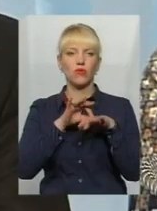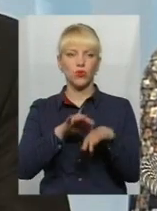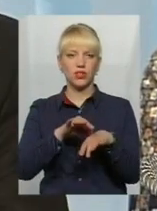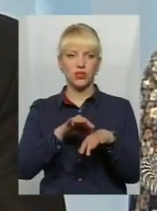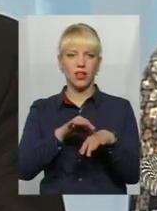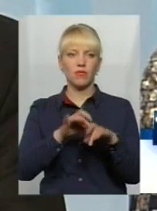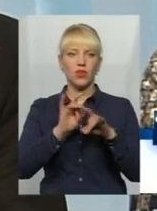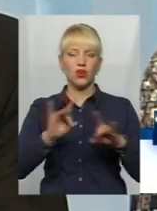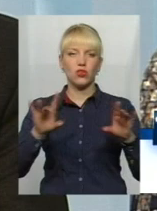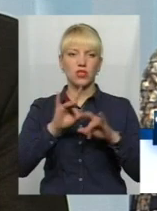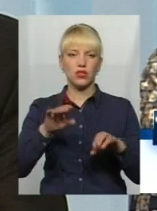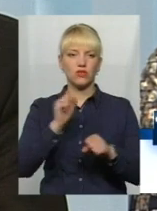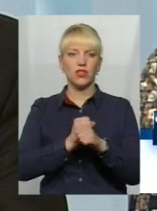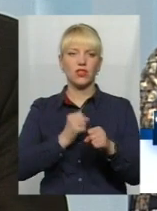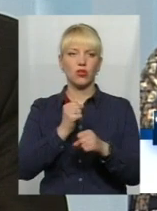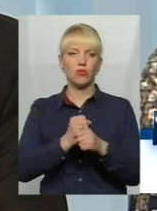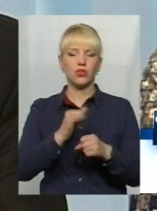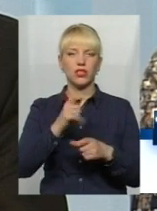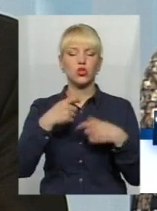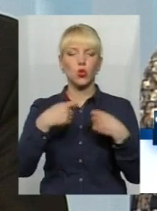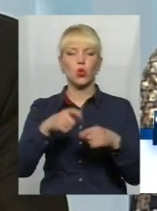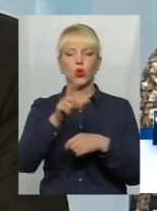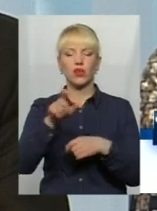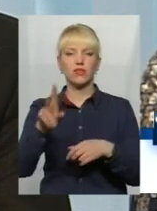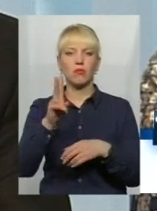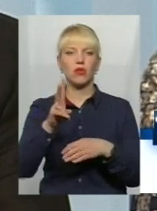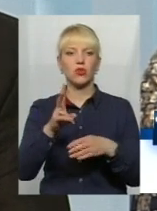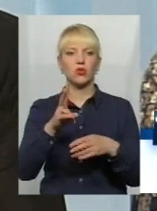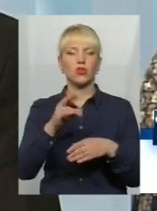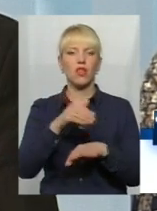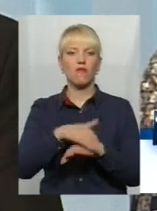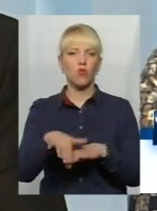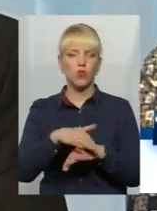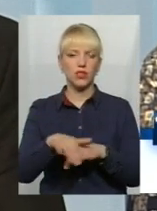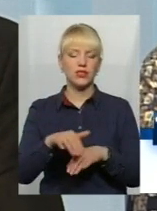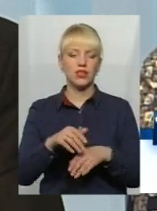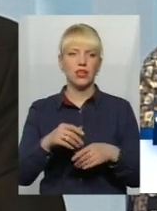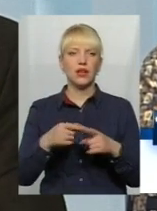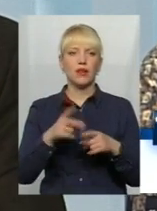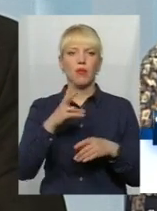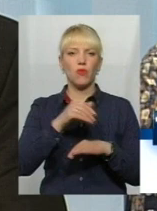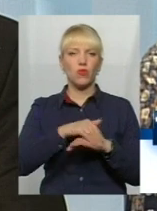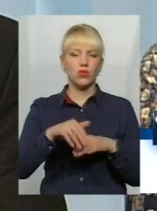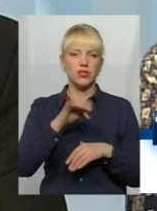роз'яснювальна робота з торгівцями, які торгують на вулиці, в тому числі по Проскурівському підпілля.